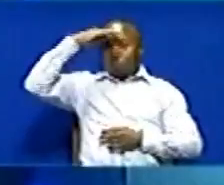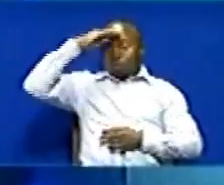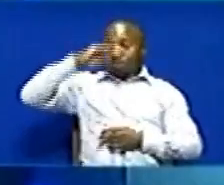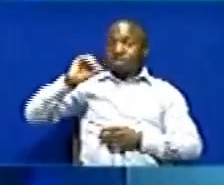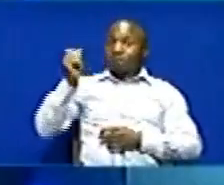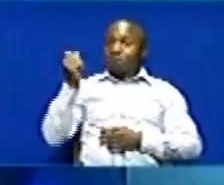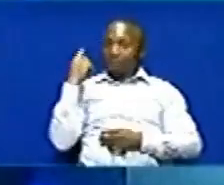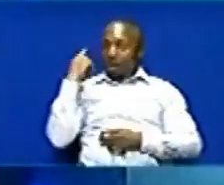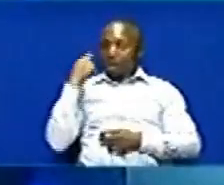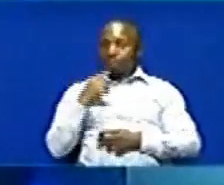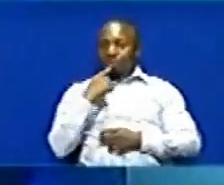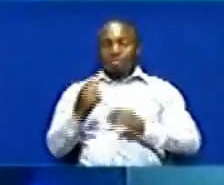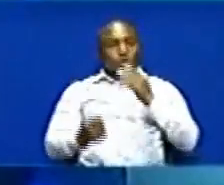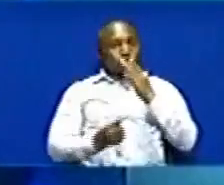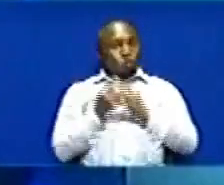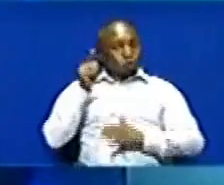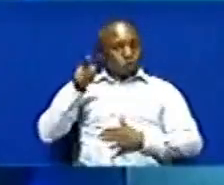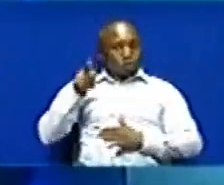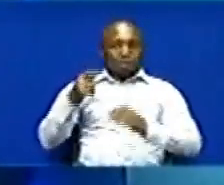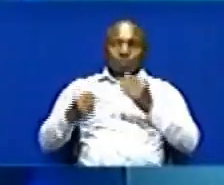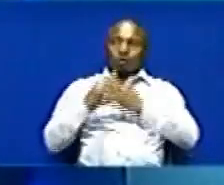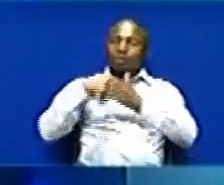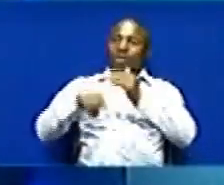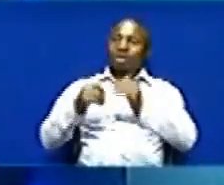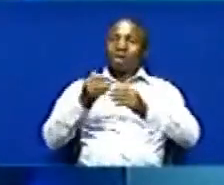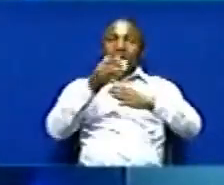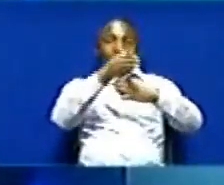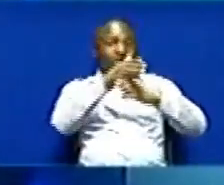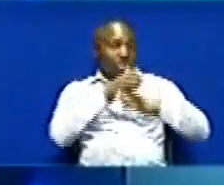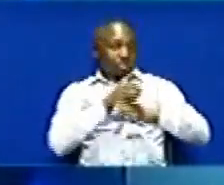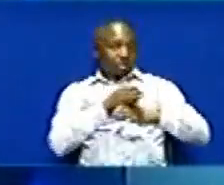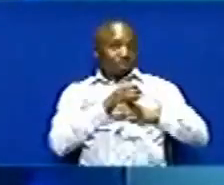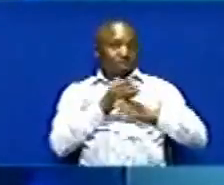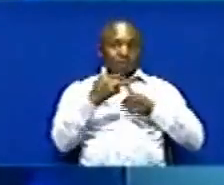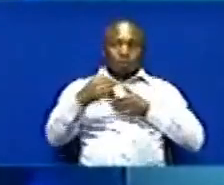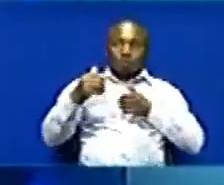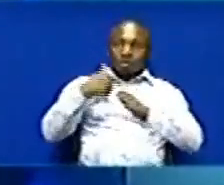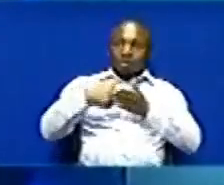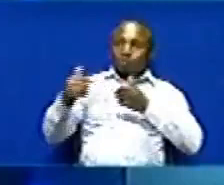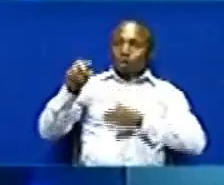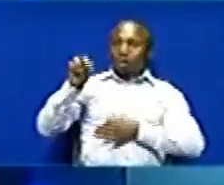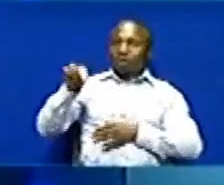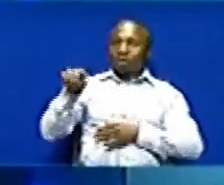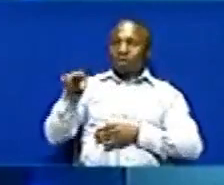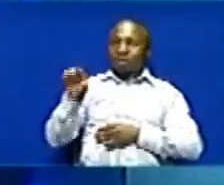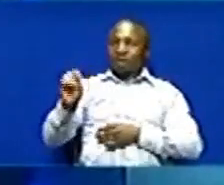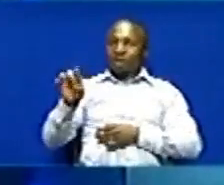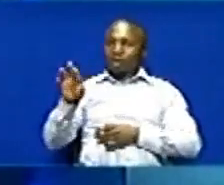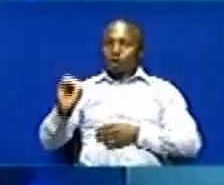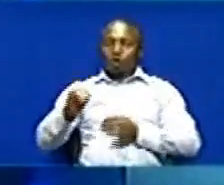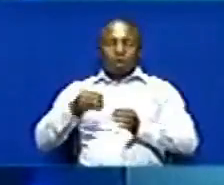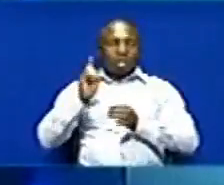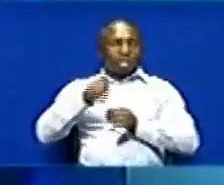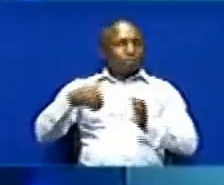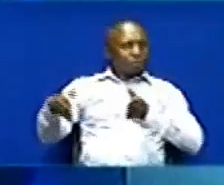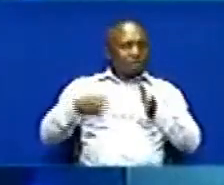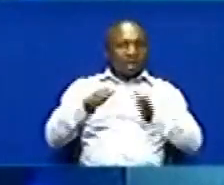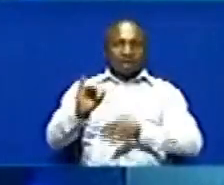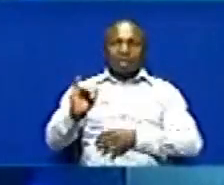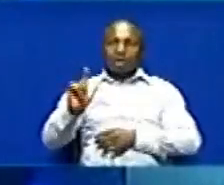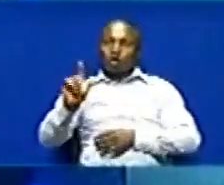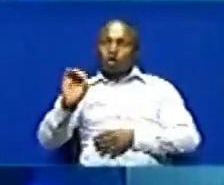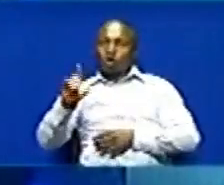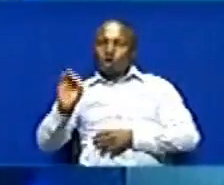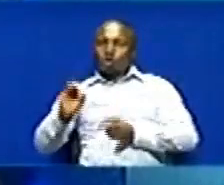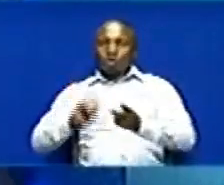hilo Limetokea huko karika nyumba ya kulala wageni itoayo Nigero Hidhiopo karika mtawa ilolo kata ya Rwanda Karika